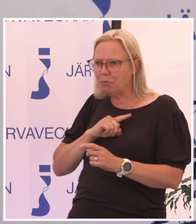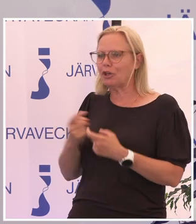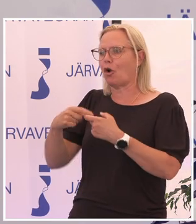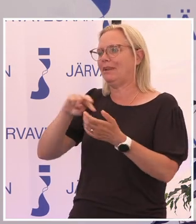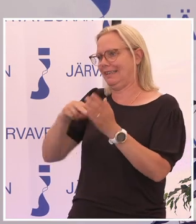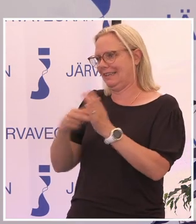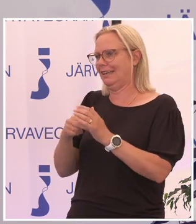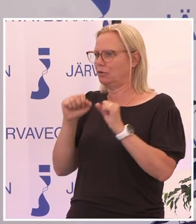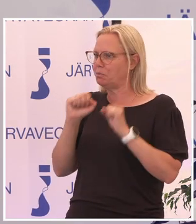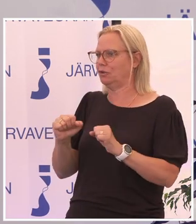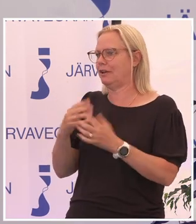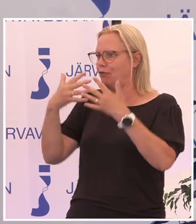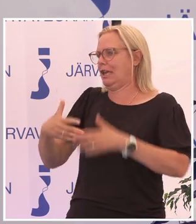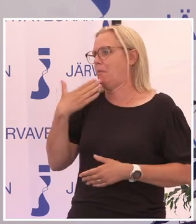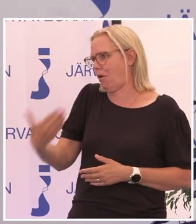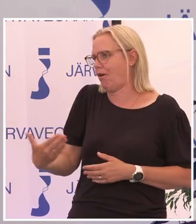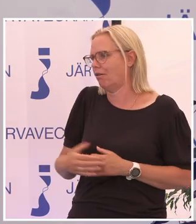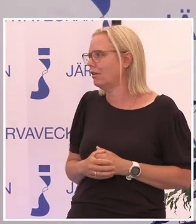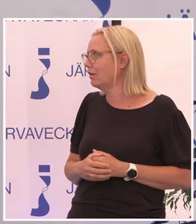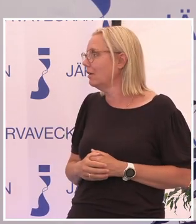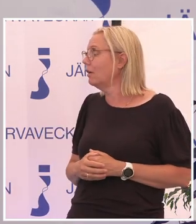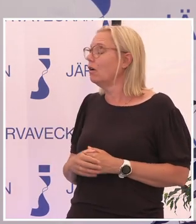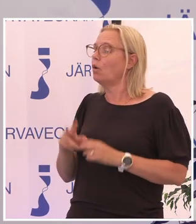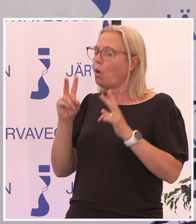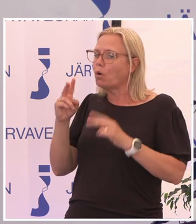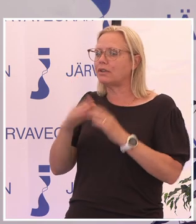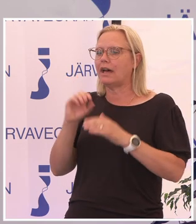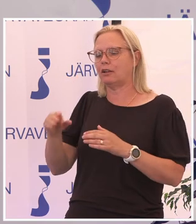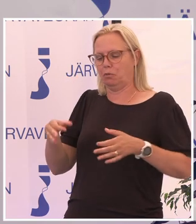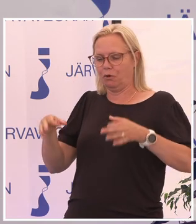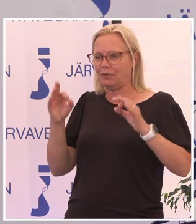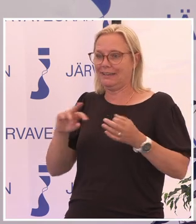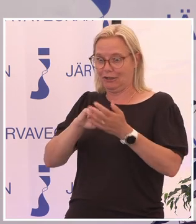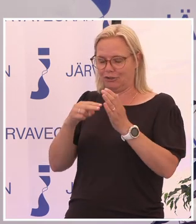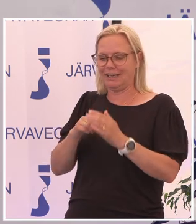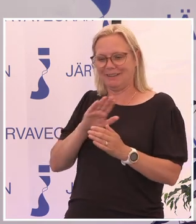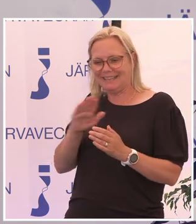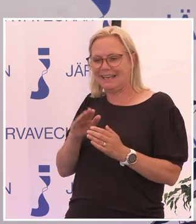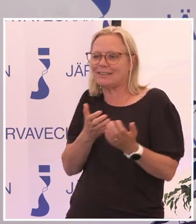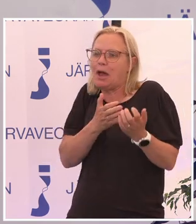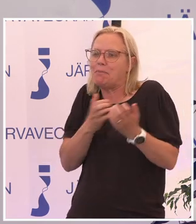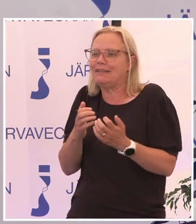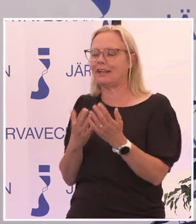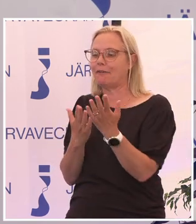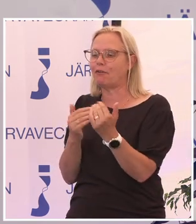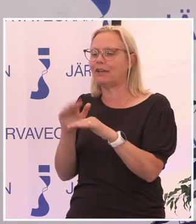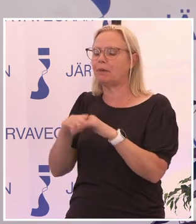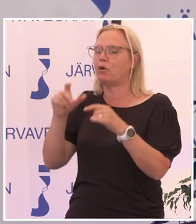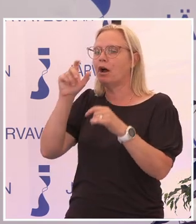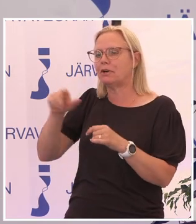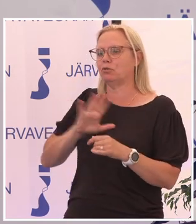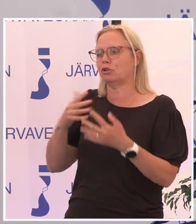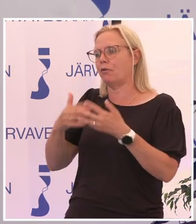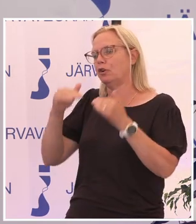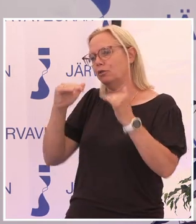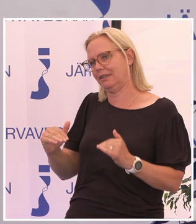måste vara på plats. Och det handlar också om de offentliga systemens bristande förväntningar, skulle jag säga, personer med funktionsnedsättning och också äldre